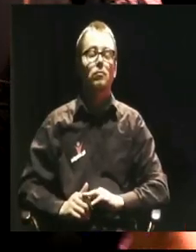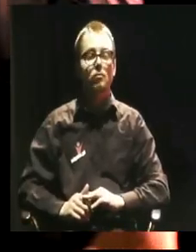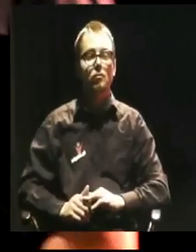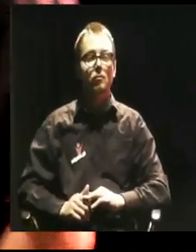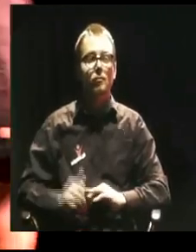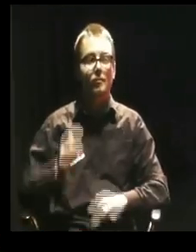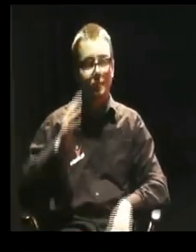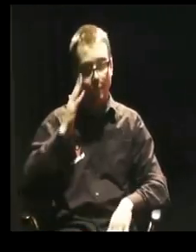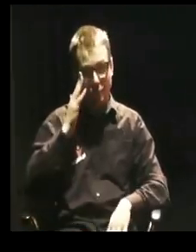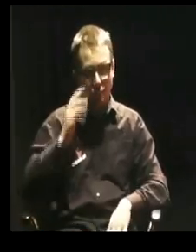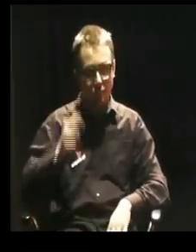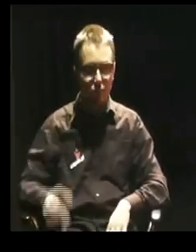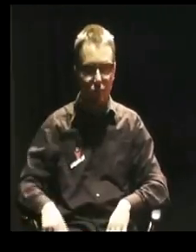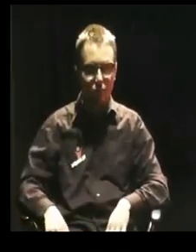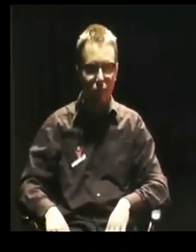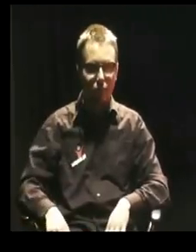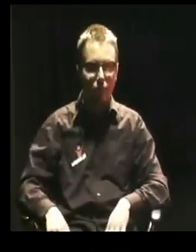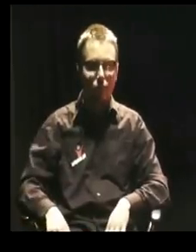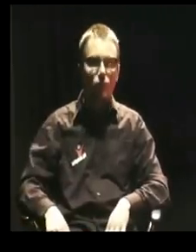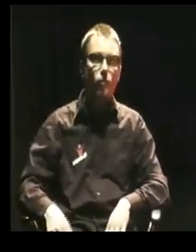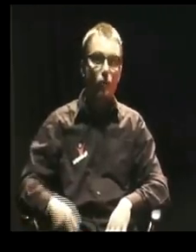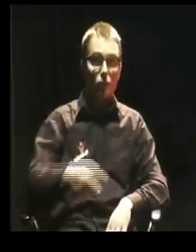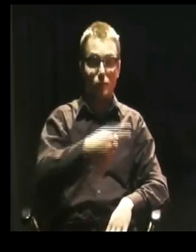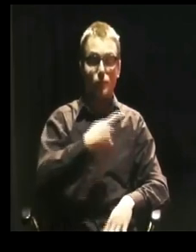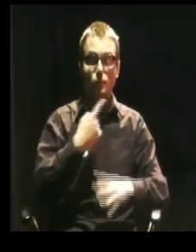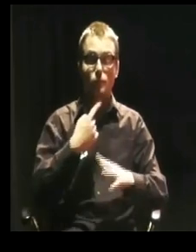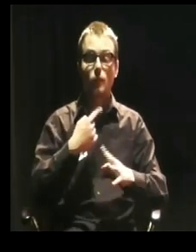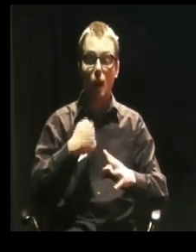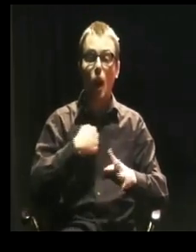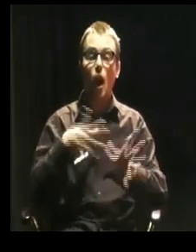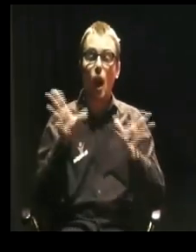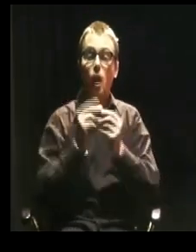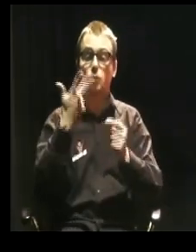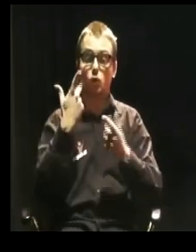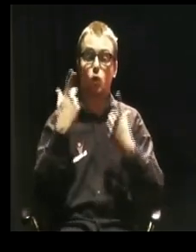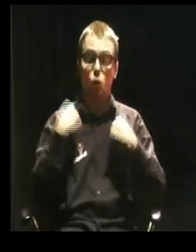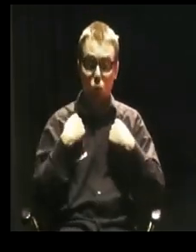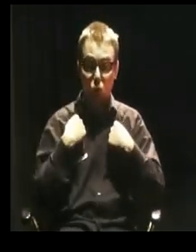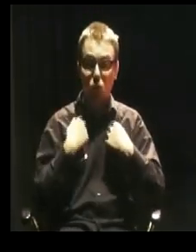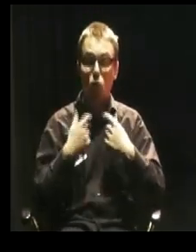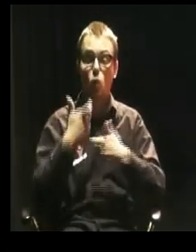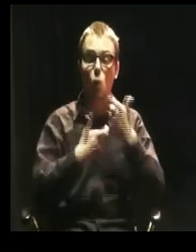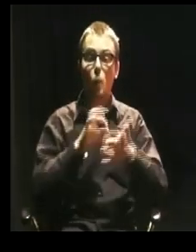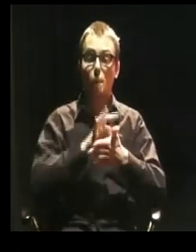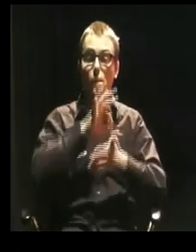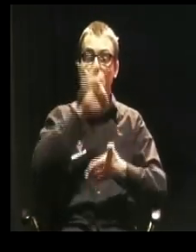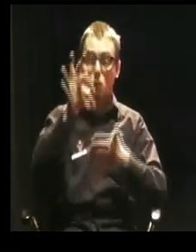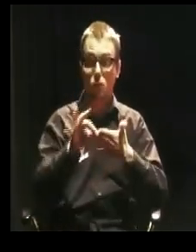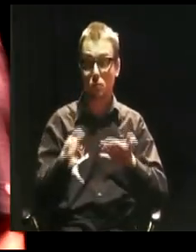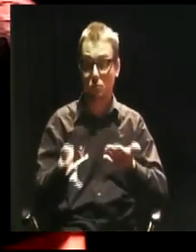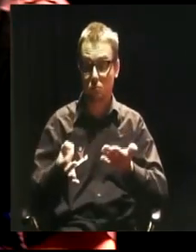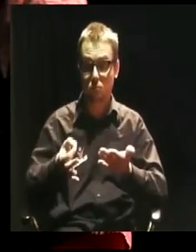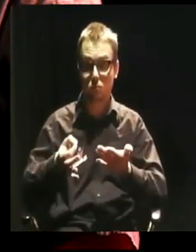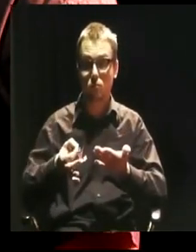kolegami, bo robimy taki projekt we czterech, stwierdziliśmy, że mamy na to jeszcze inny pomysł. Jeśli teraz